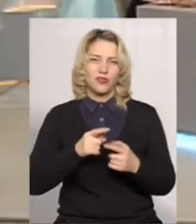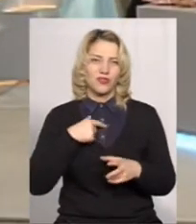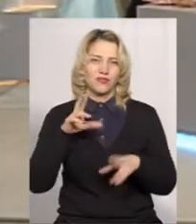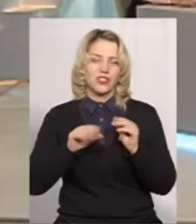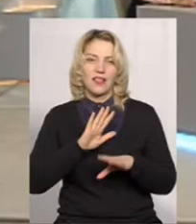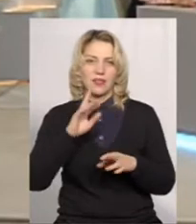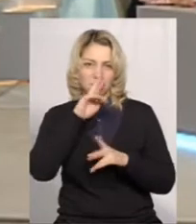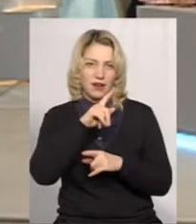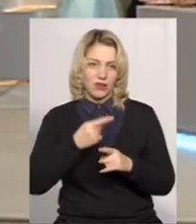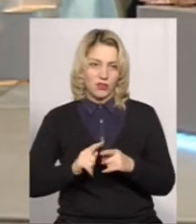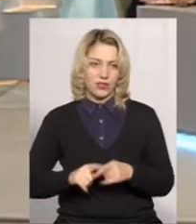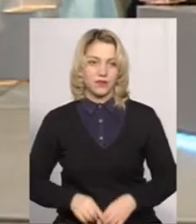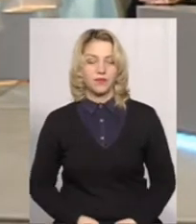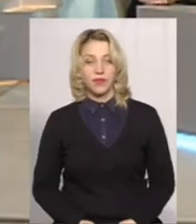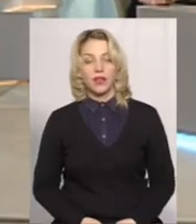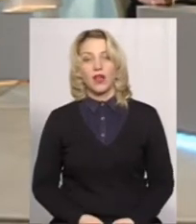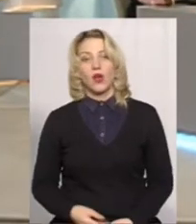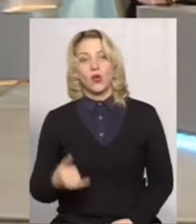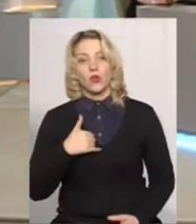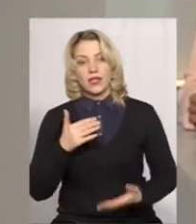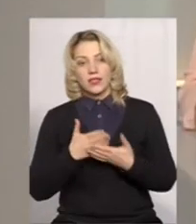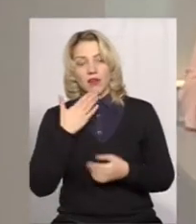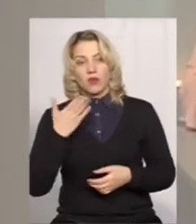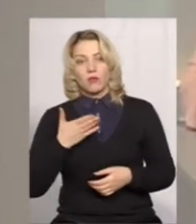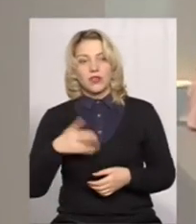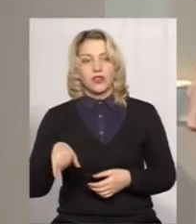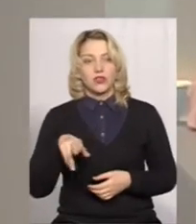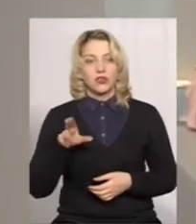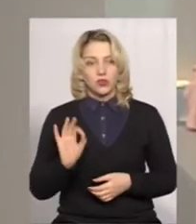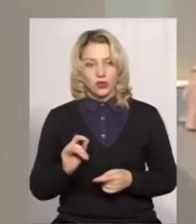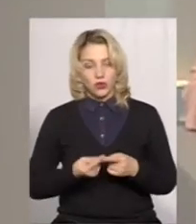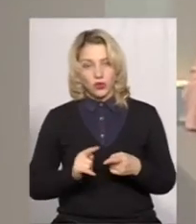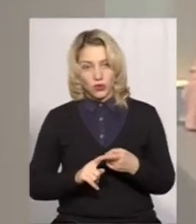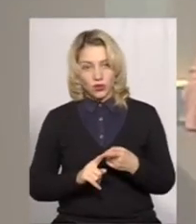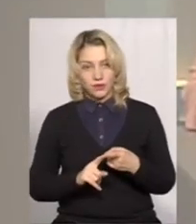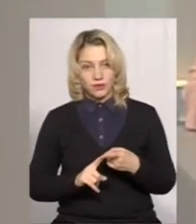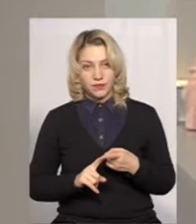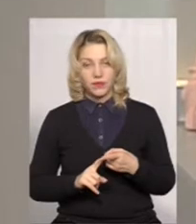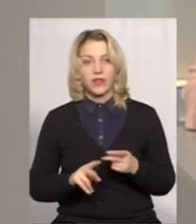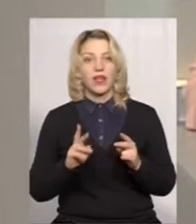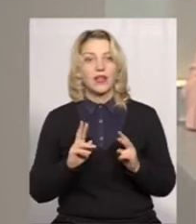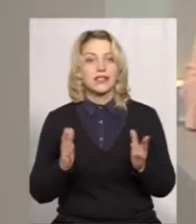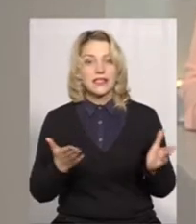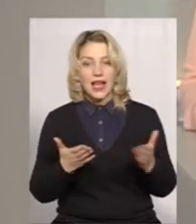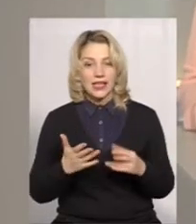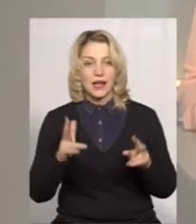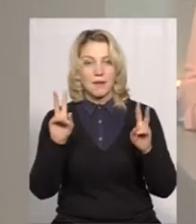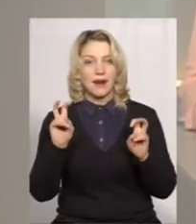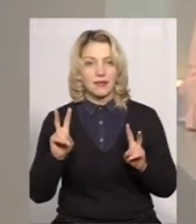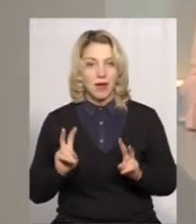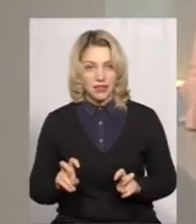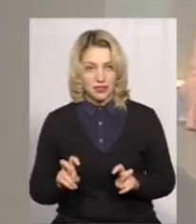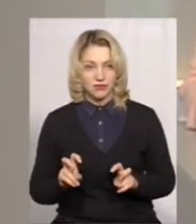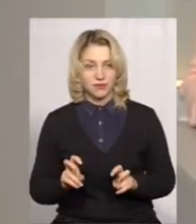У нас є ще коментар стосовно того, з яких предметів